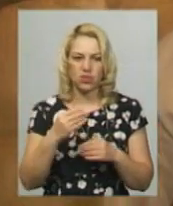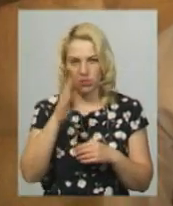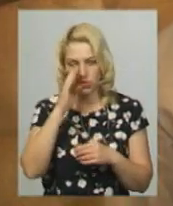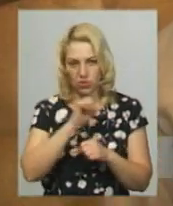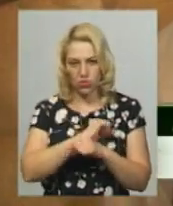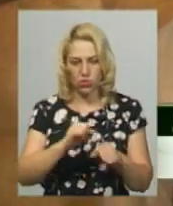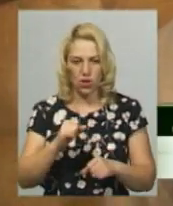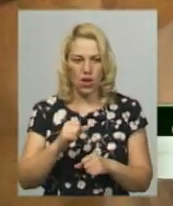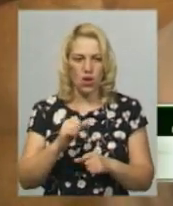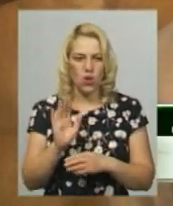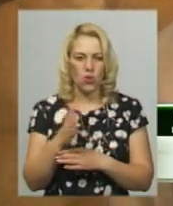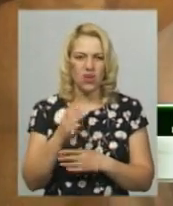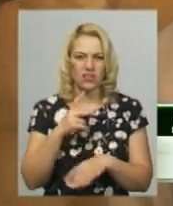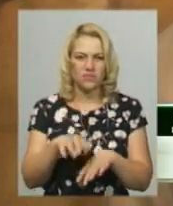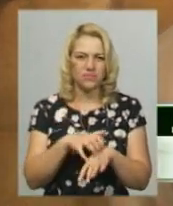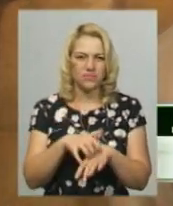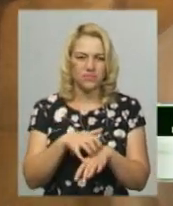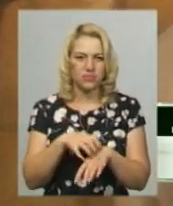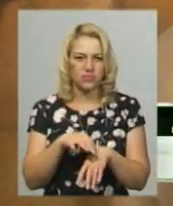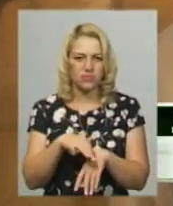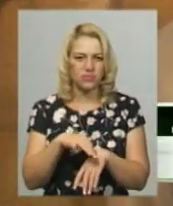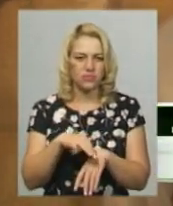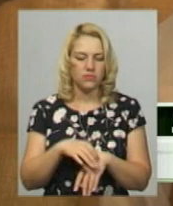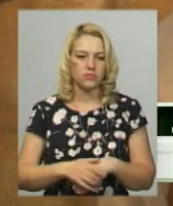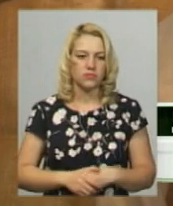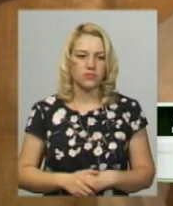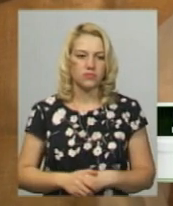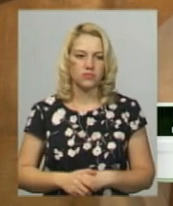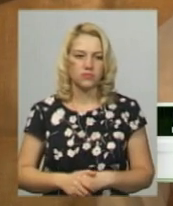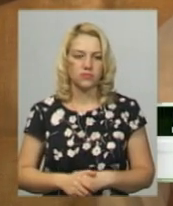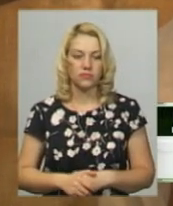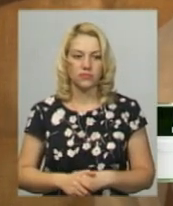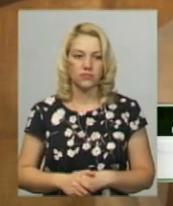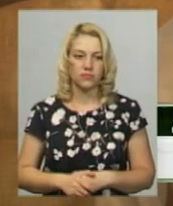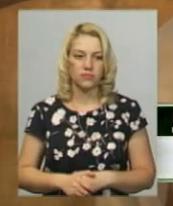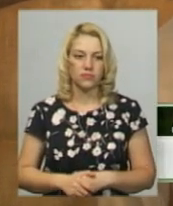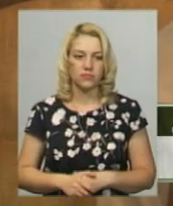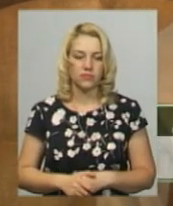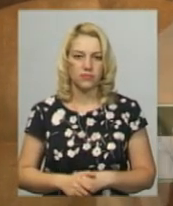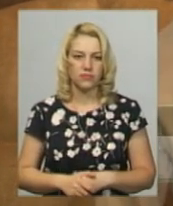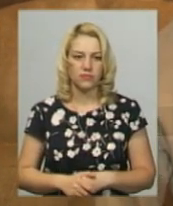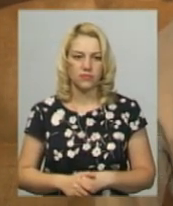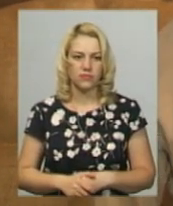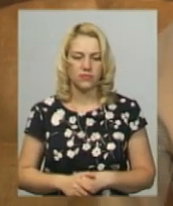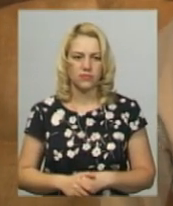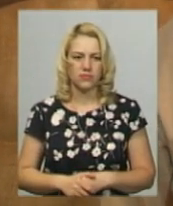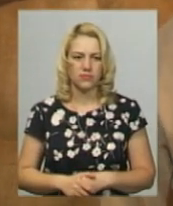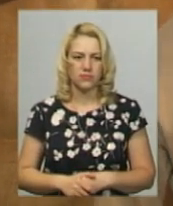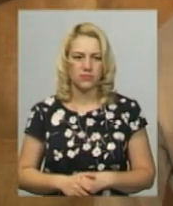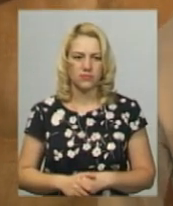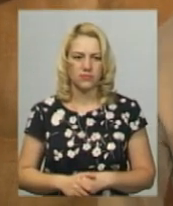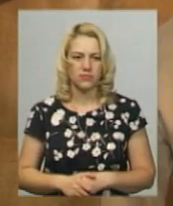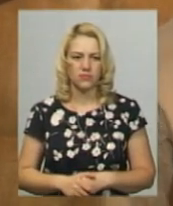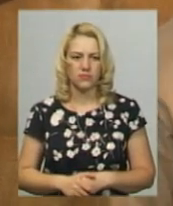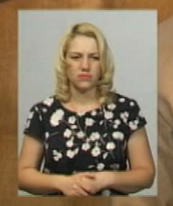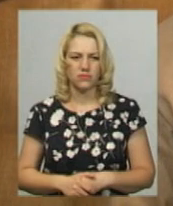мене як свербить, я десь можу вже